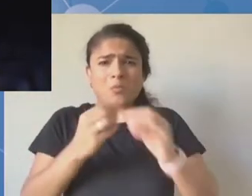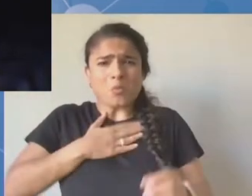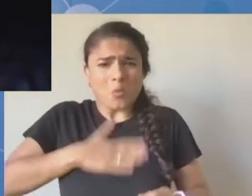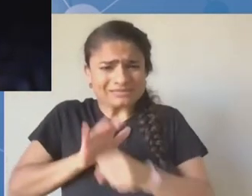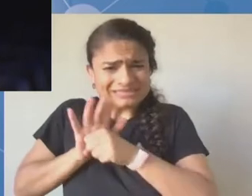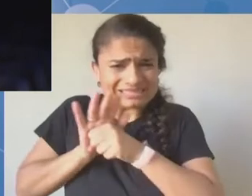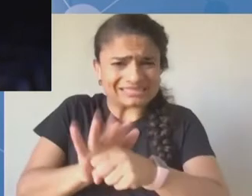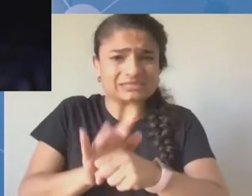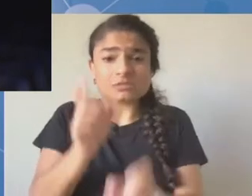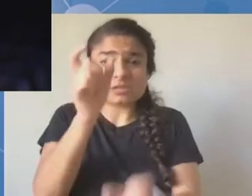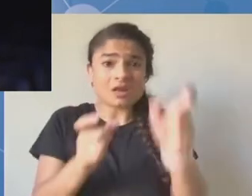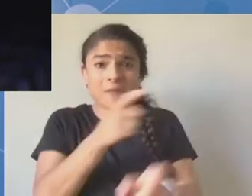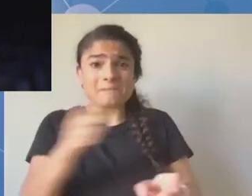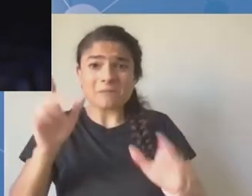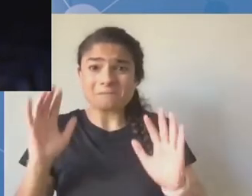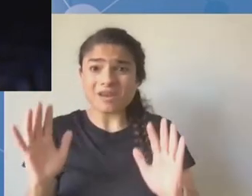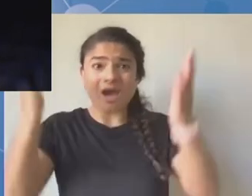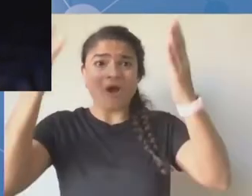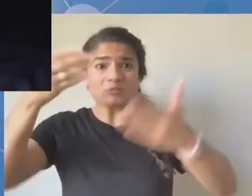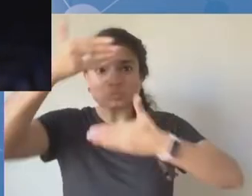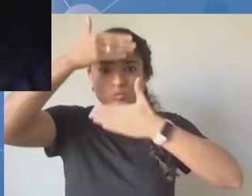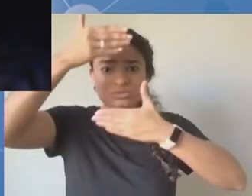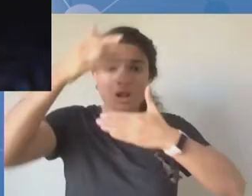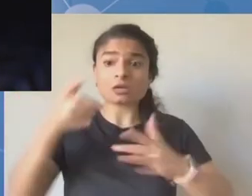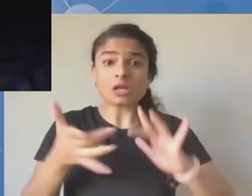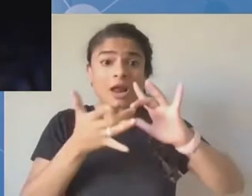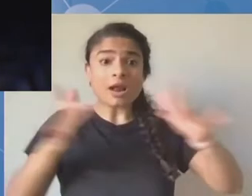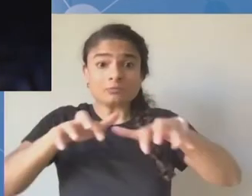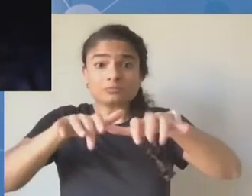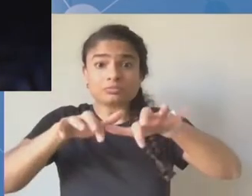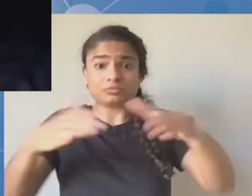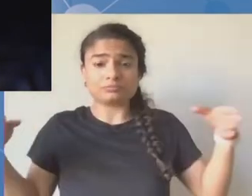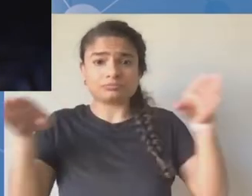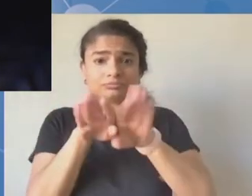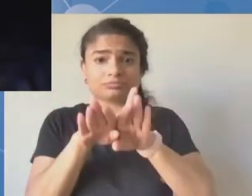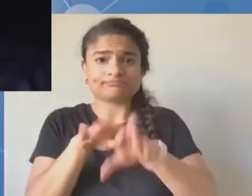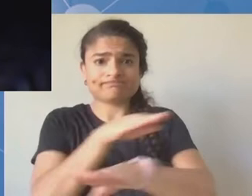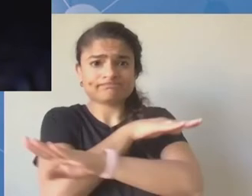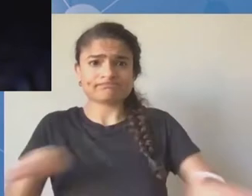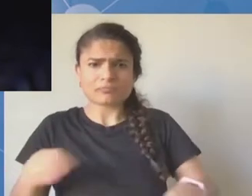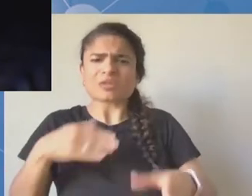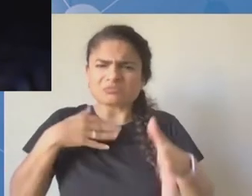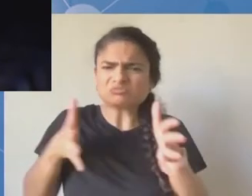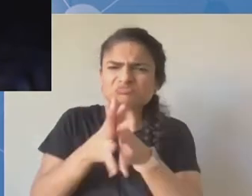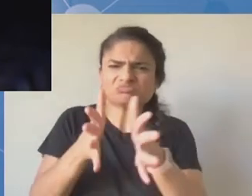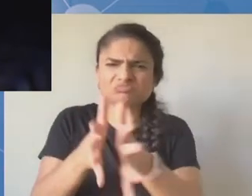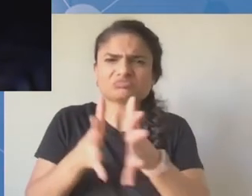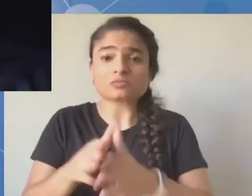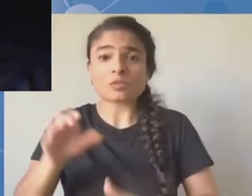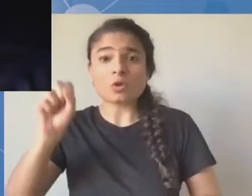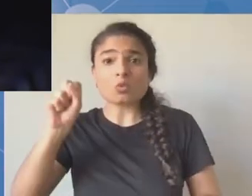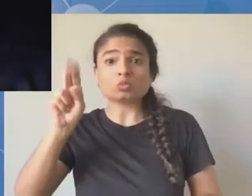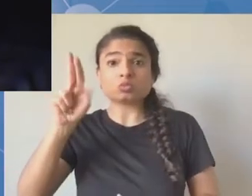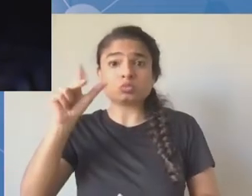A w związku z tym w 2019 roku zawieszono funkcjonowanie internetu w naszym